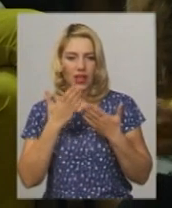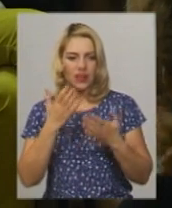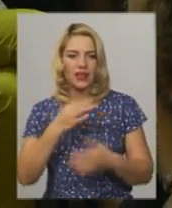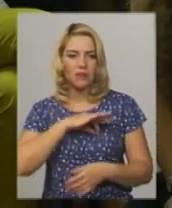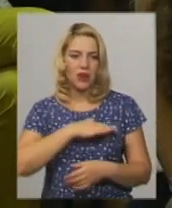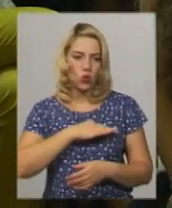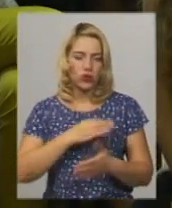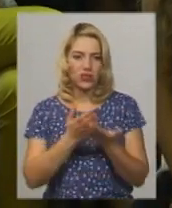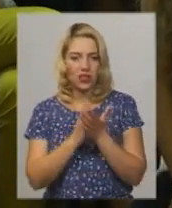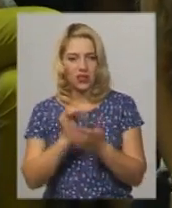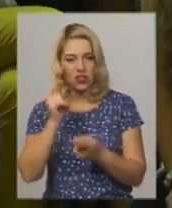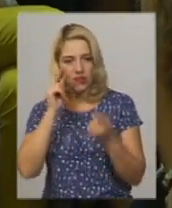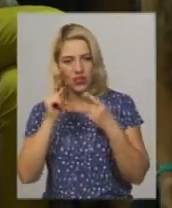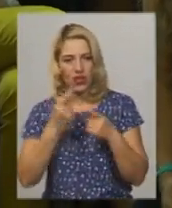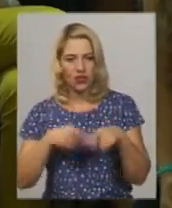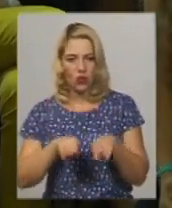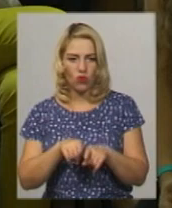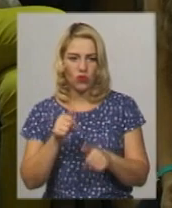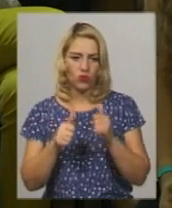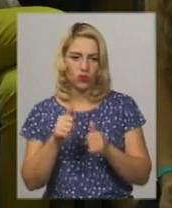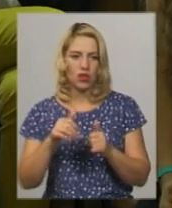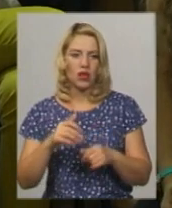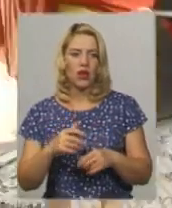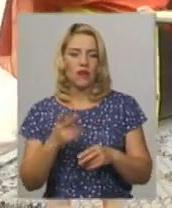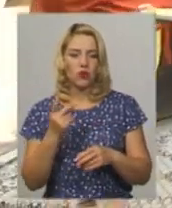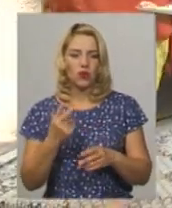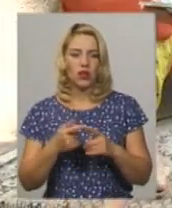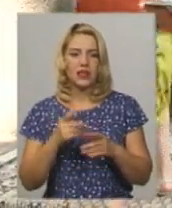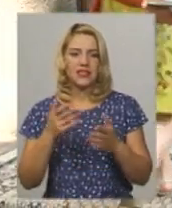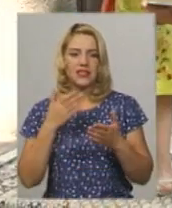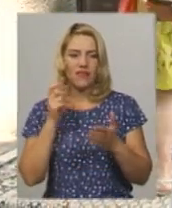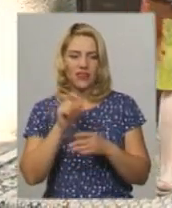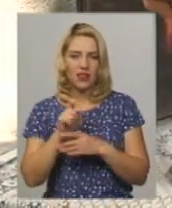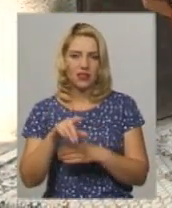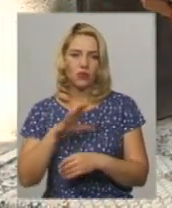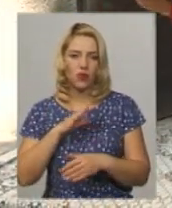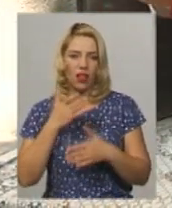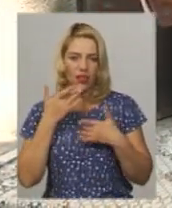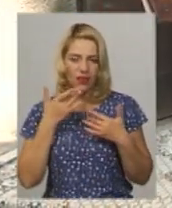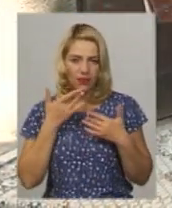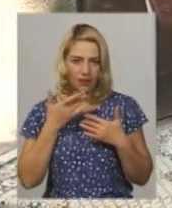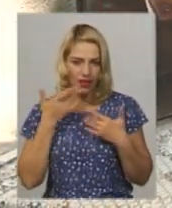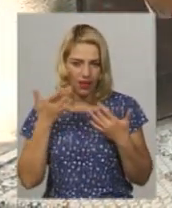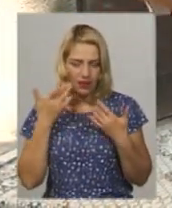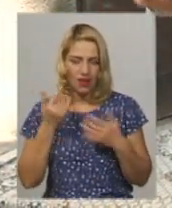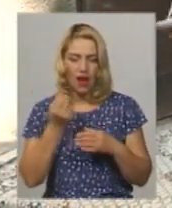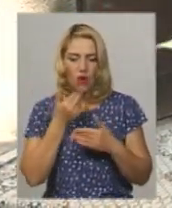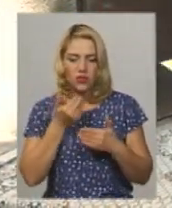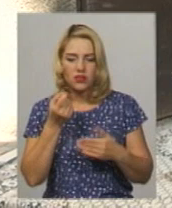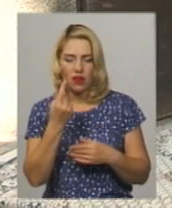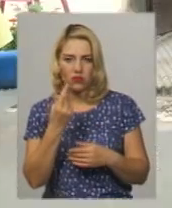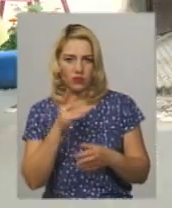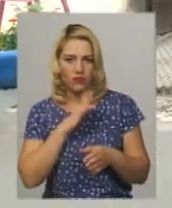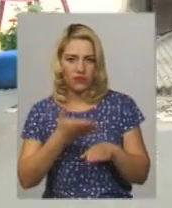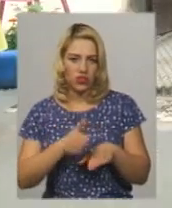книги. На цьому конкурсі – вдруге, каже, завдання були легкі, крім останнього. Останній був важкий, а до того було